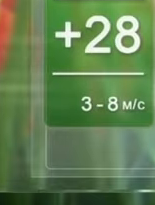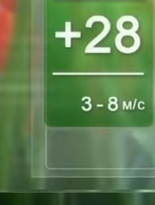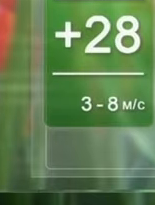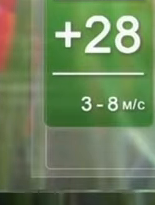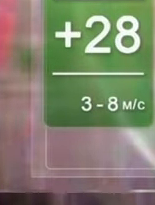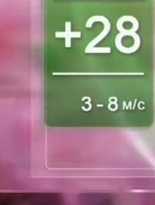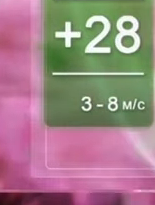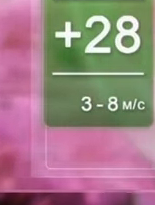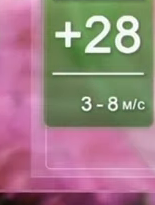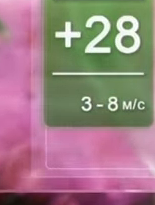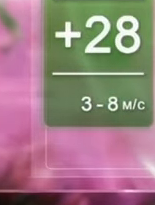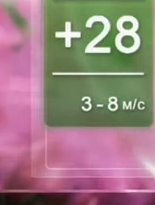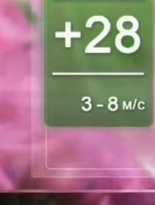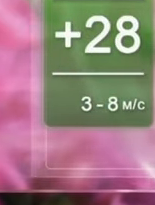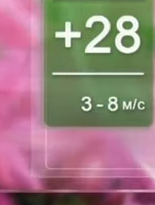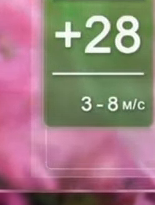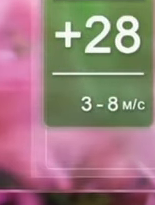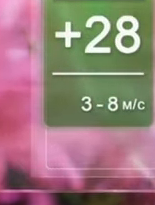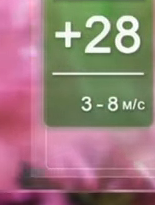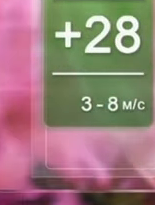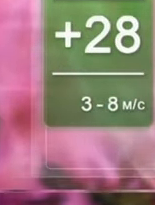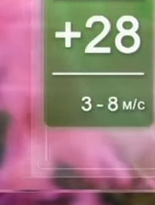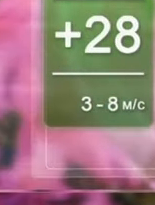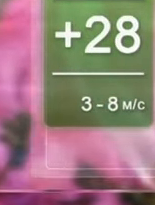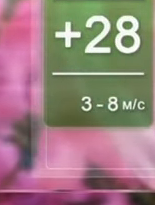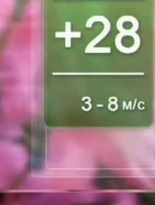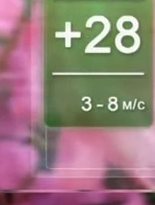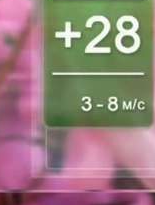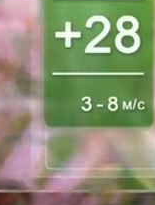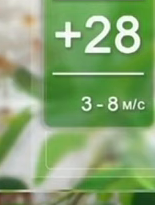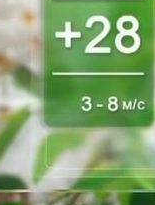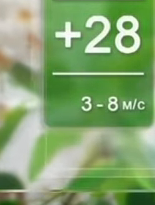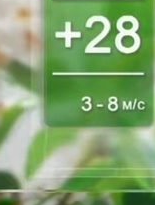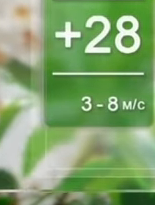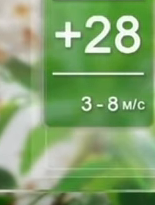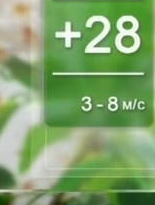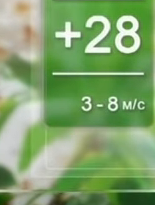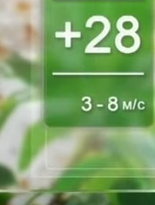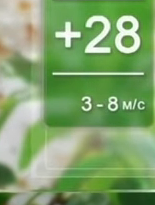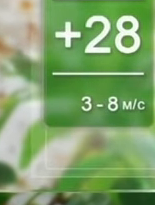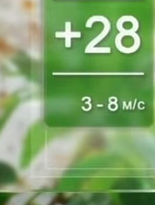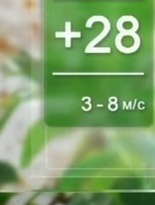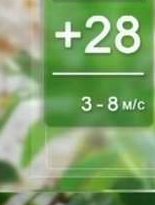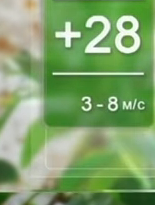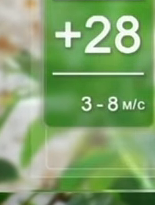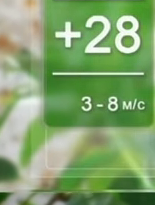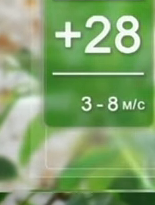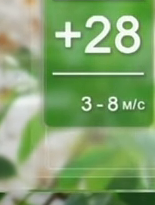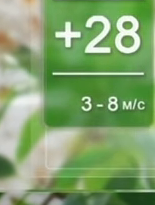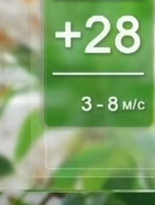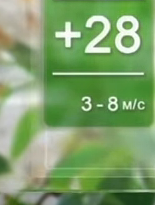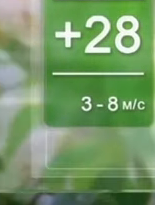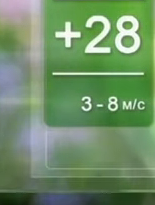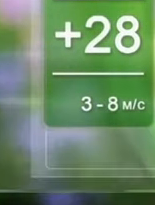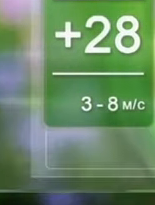П'ятого серпня на Хмельниччині синоптики прогнозують малохмарну погоду, вітер східний – 3,8 метрів за секунду. Температура повітря в області вночі